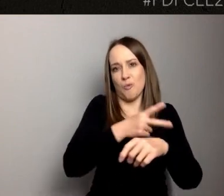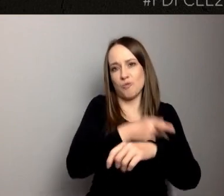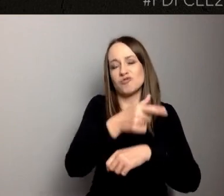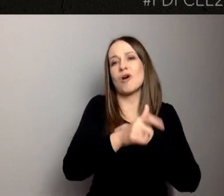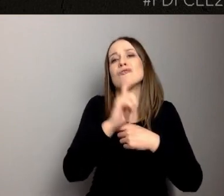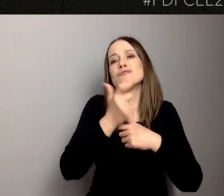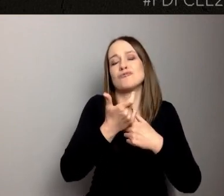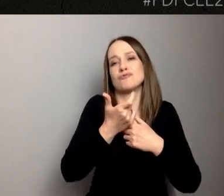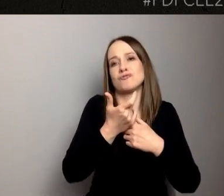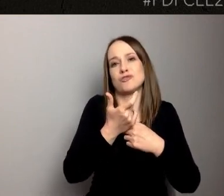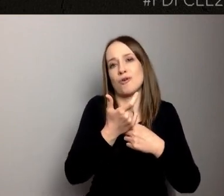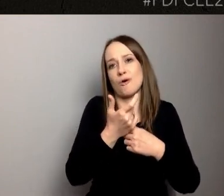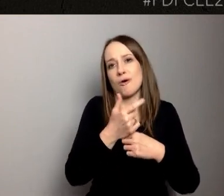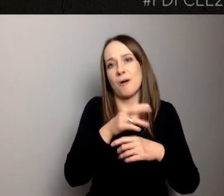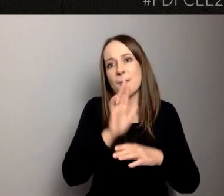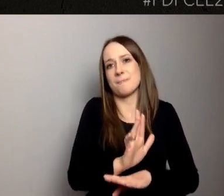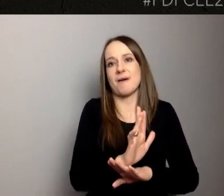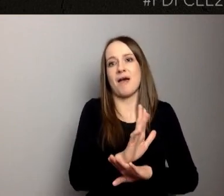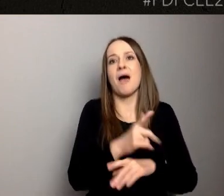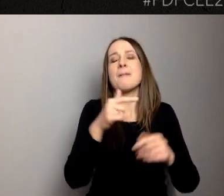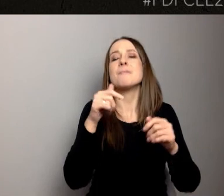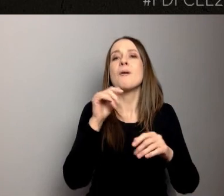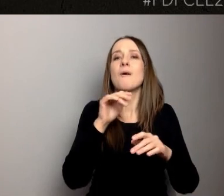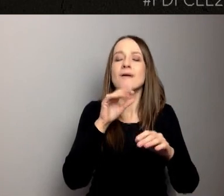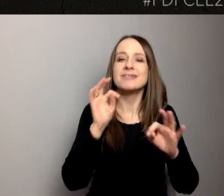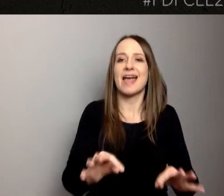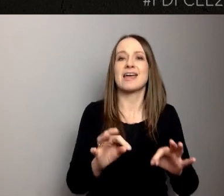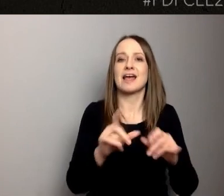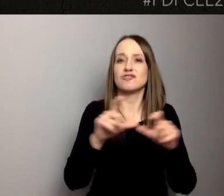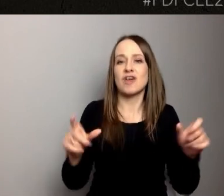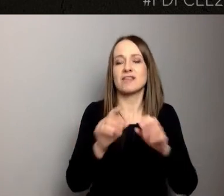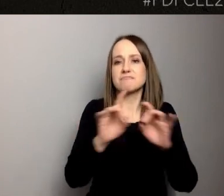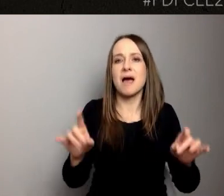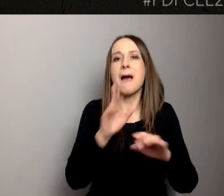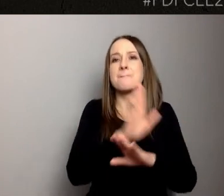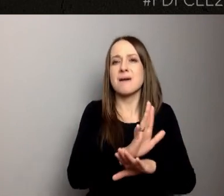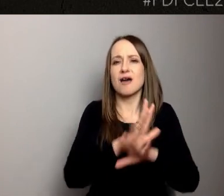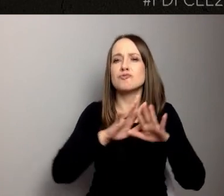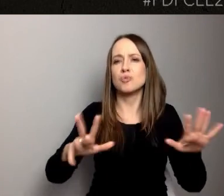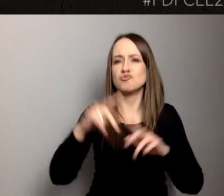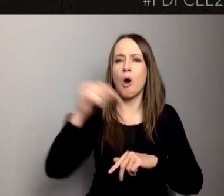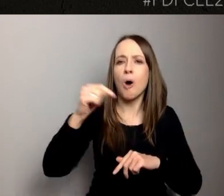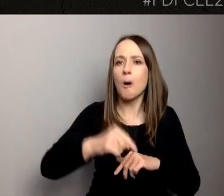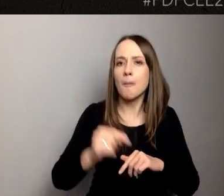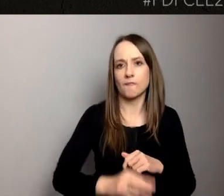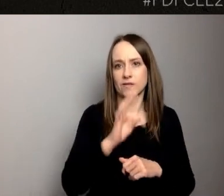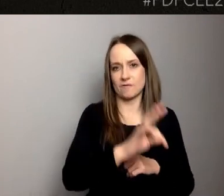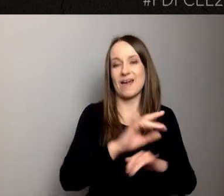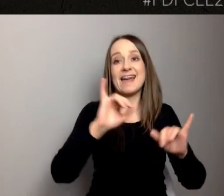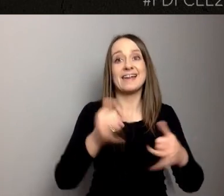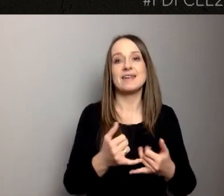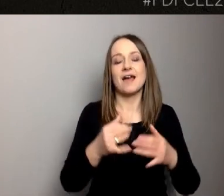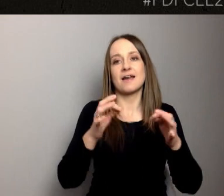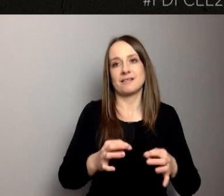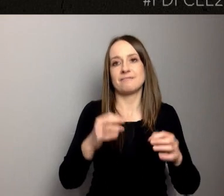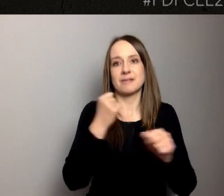Też wynikające z tego, że pojawia się właśnie sytuacja funkcjonowania online. Online też